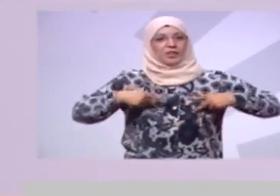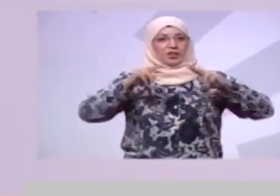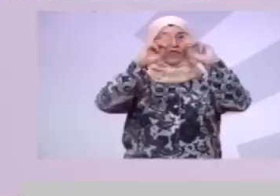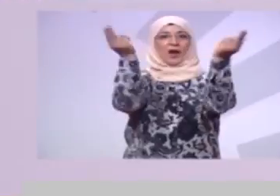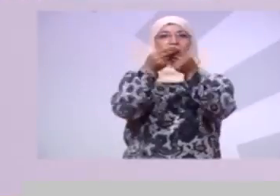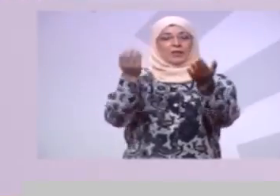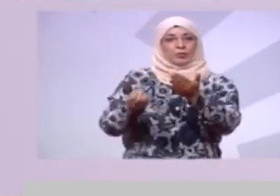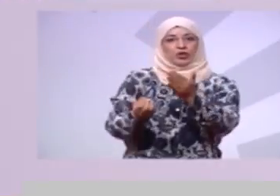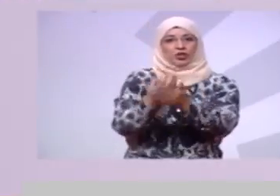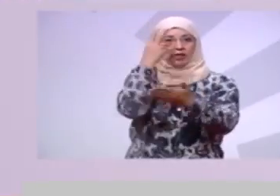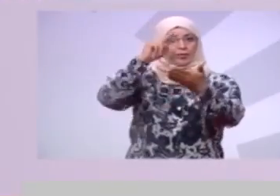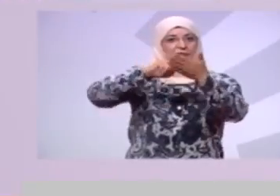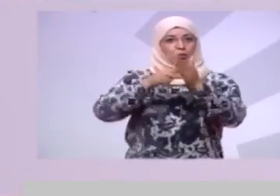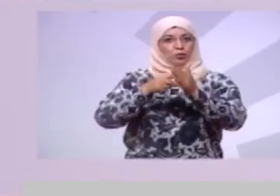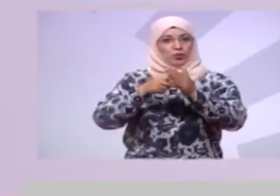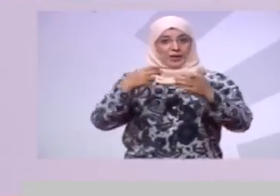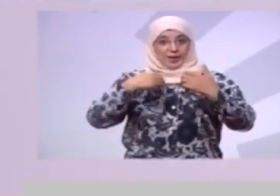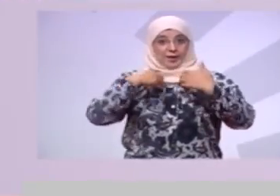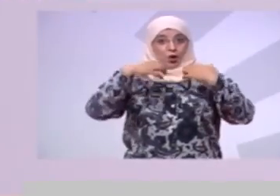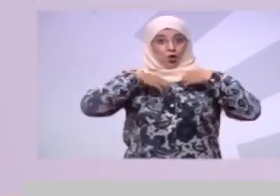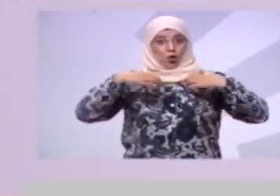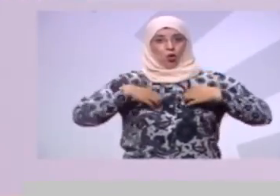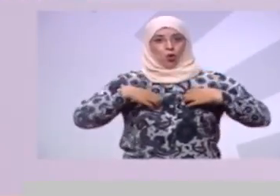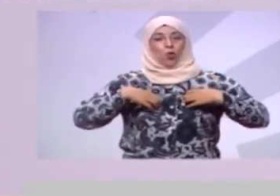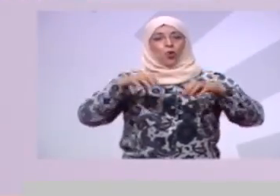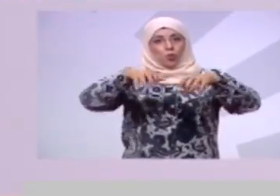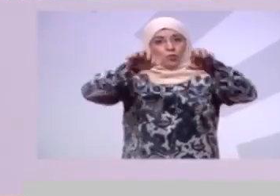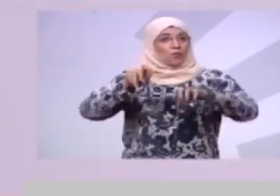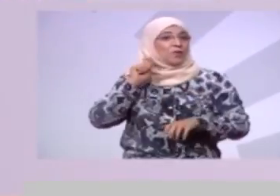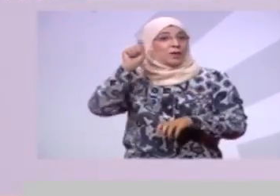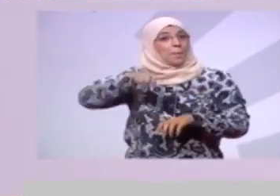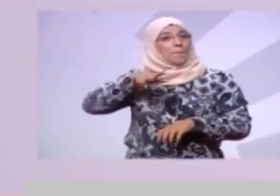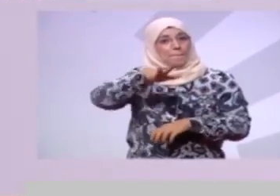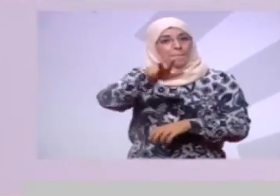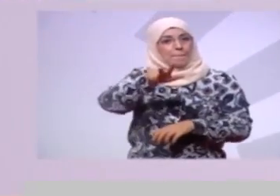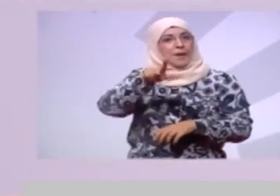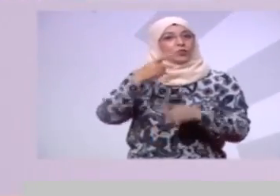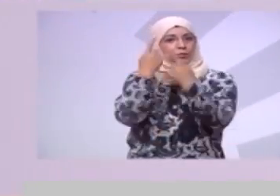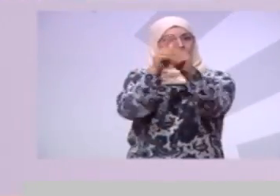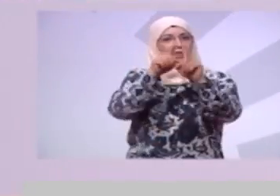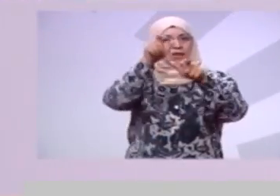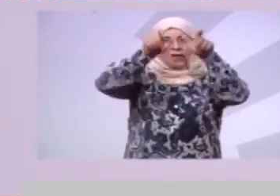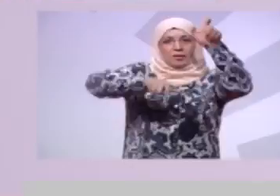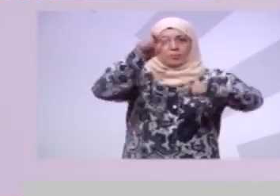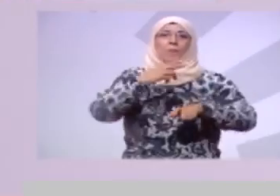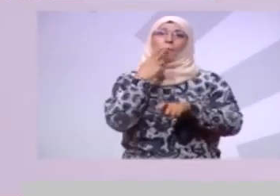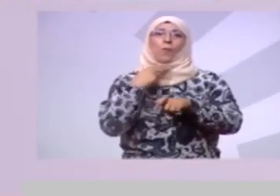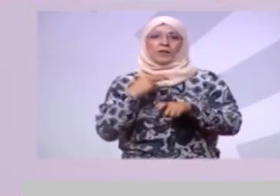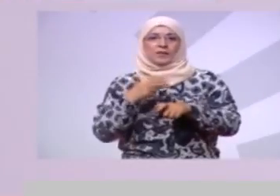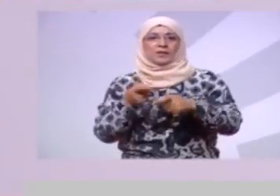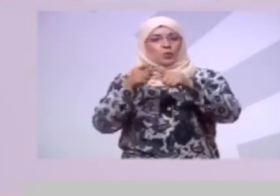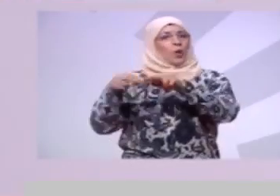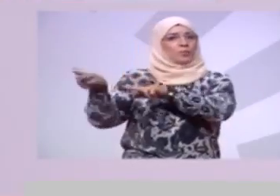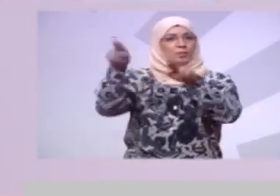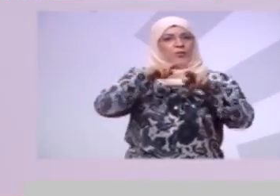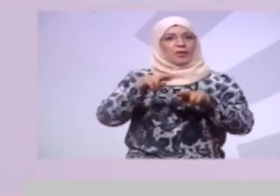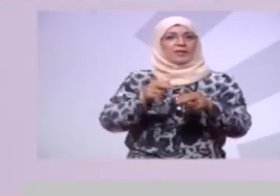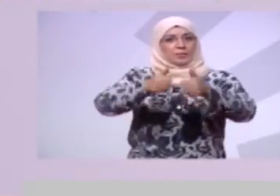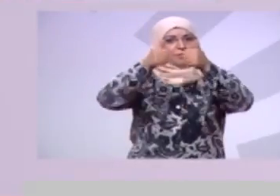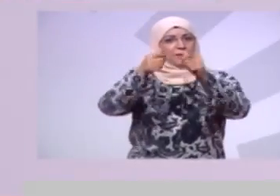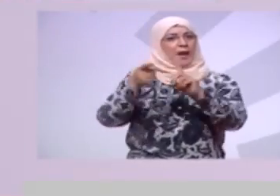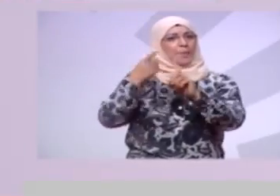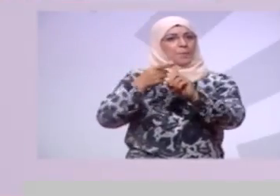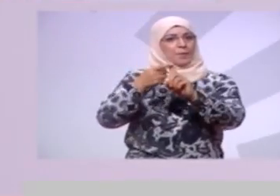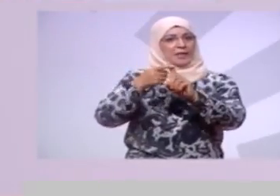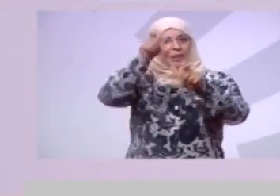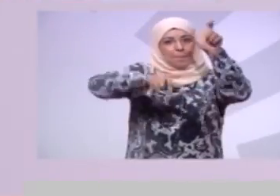أنا نيب في باردو بش ندافع على مبدأ المواطنة الفعالة وعلى رد الاعتبار لجالية